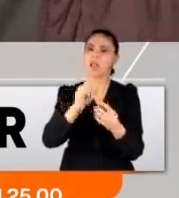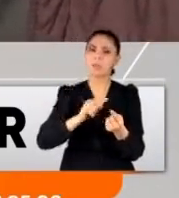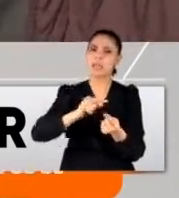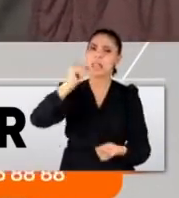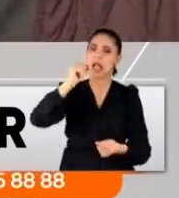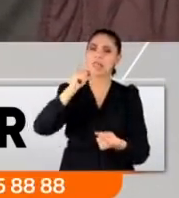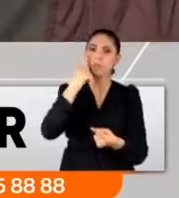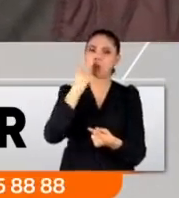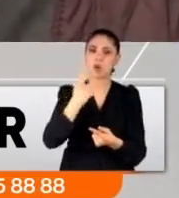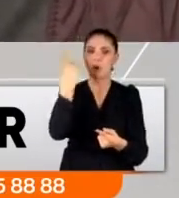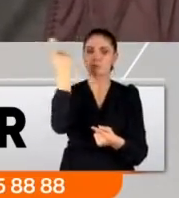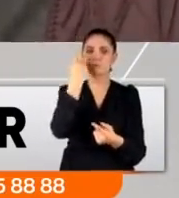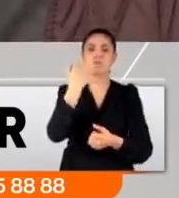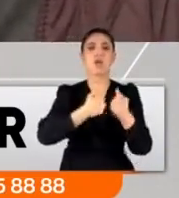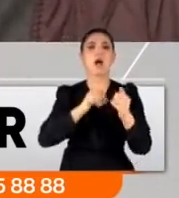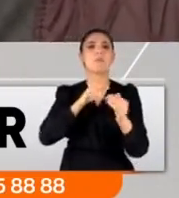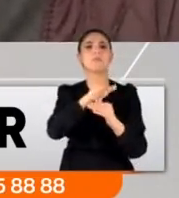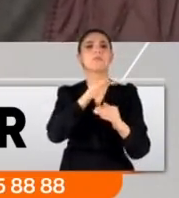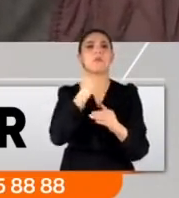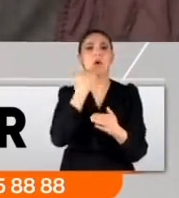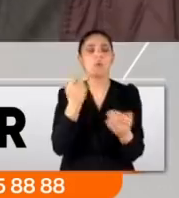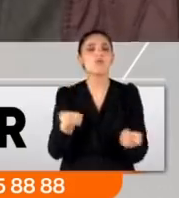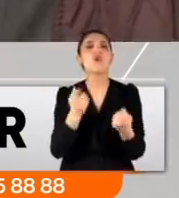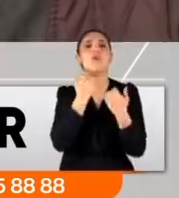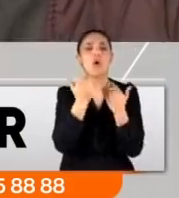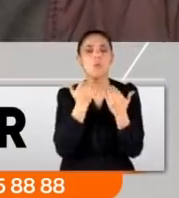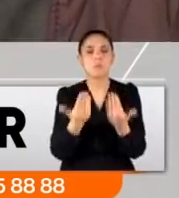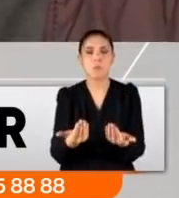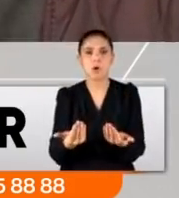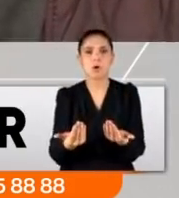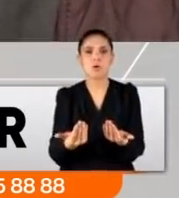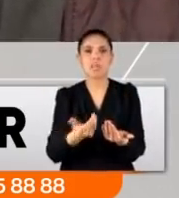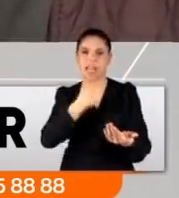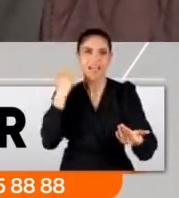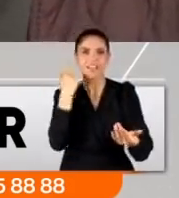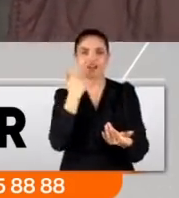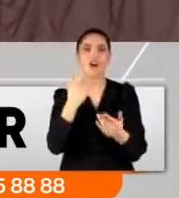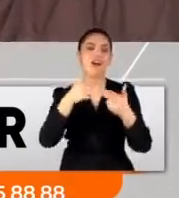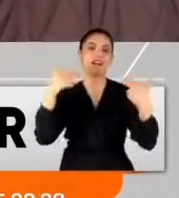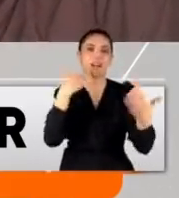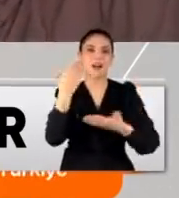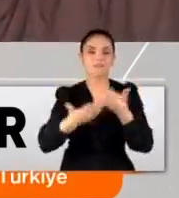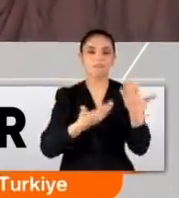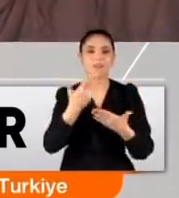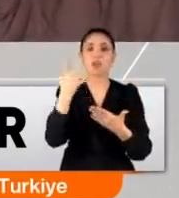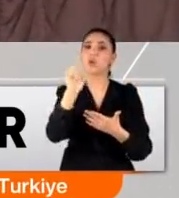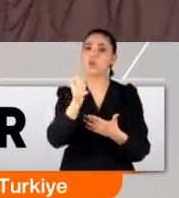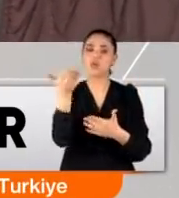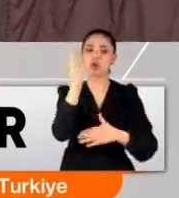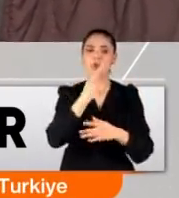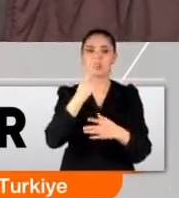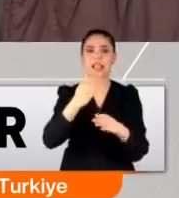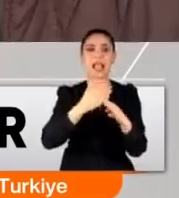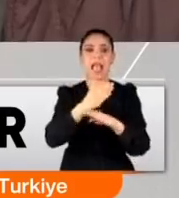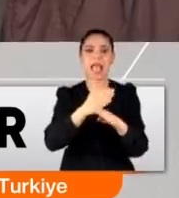falan civarındaydı. Minibüsler, arabalar hiçbir şey çalışmadı. Daha sonradan 3-4 gün sonra dediler ki